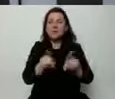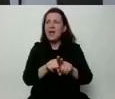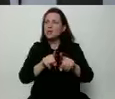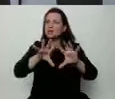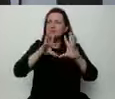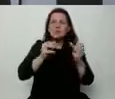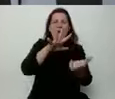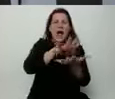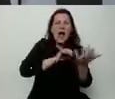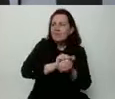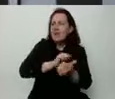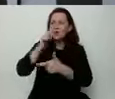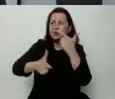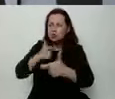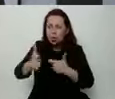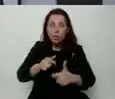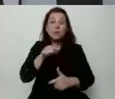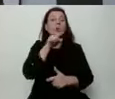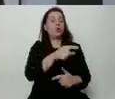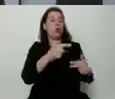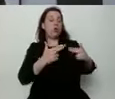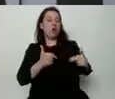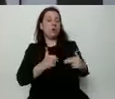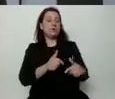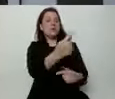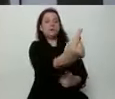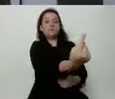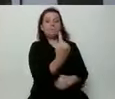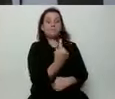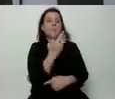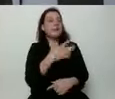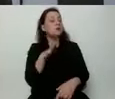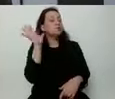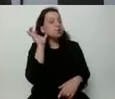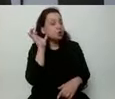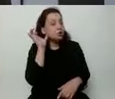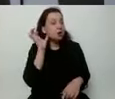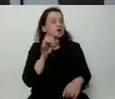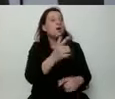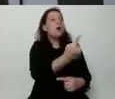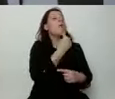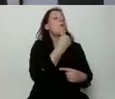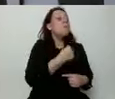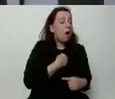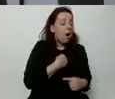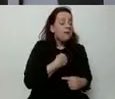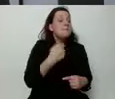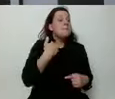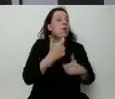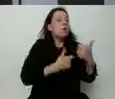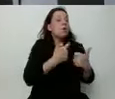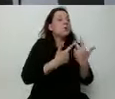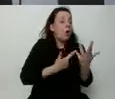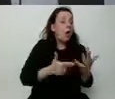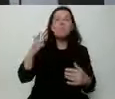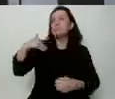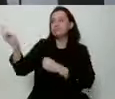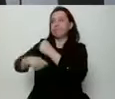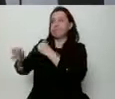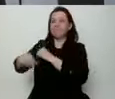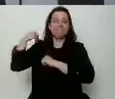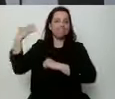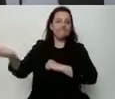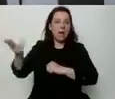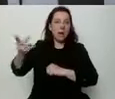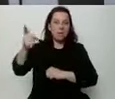właśnie tam osoba taka zostanie wysłuchana. I po prostu rozliczymy PiS z tego co obiecywał. Rozliczymy Pana Prezydenta. Bo